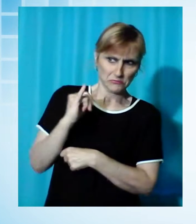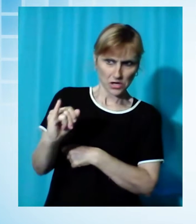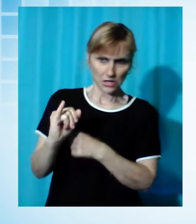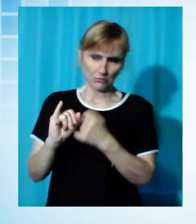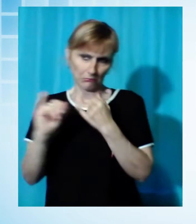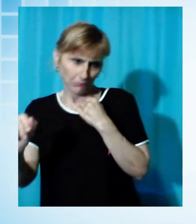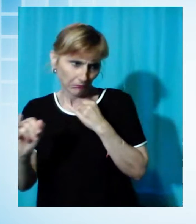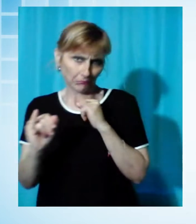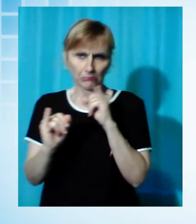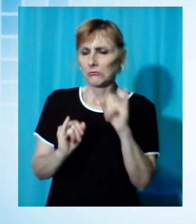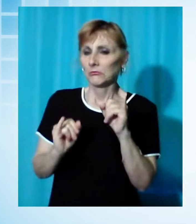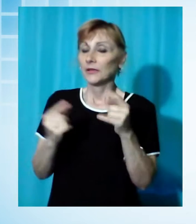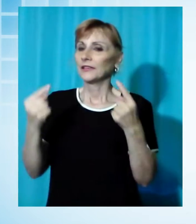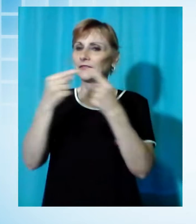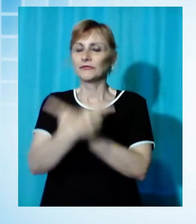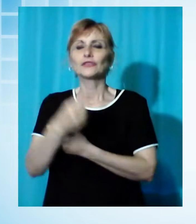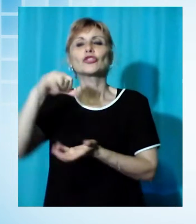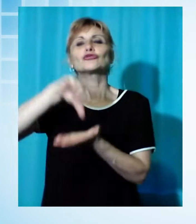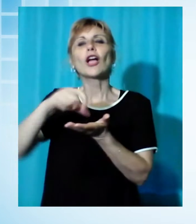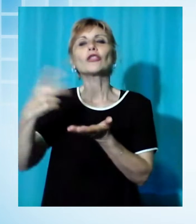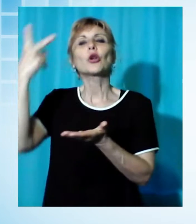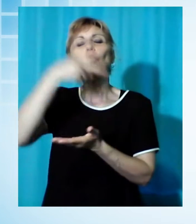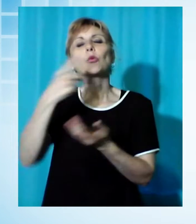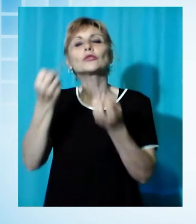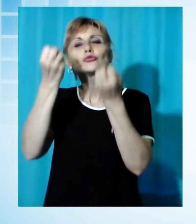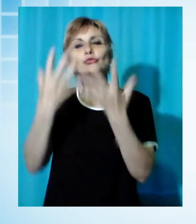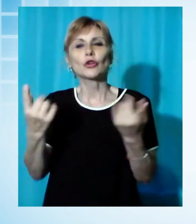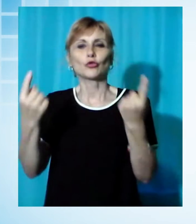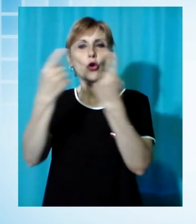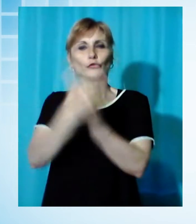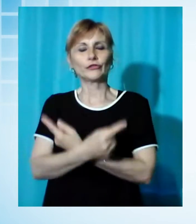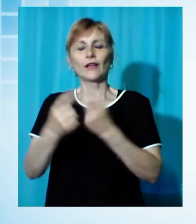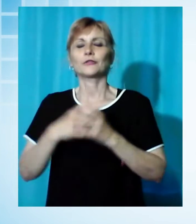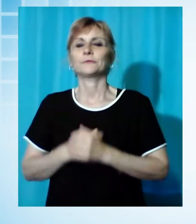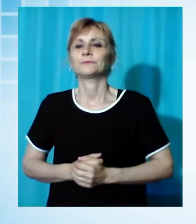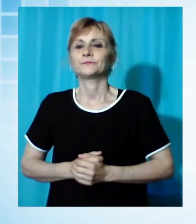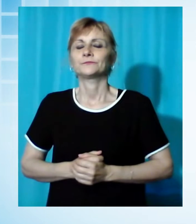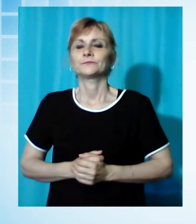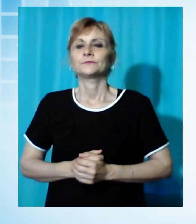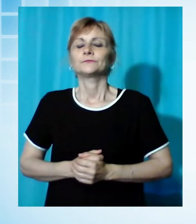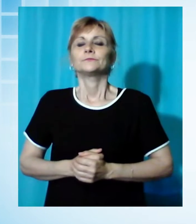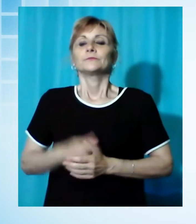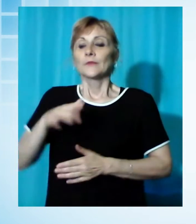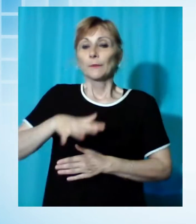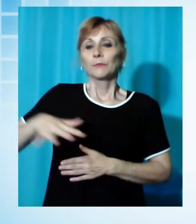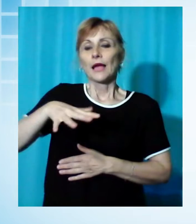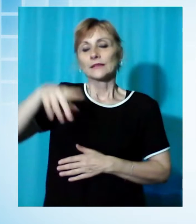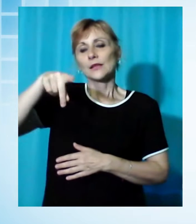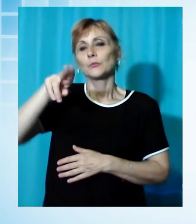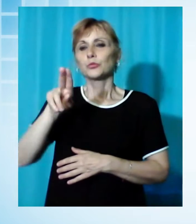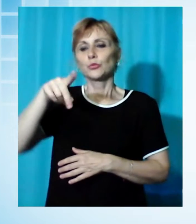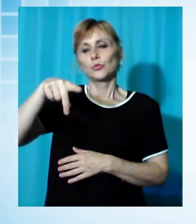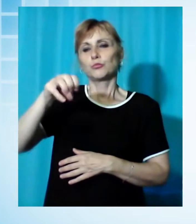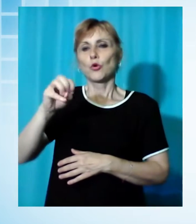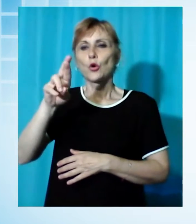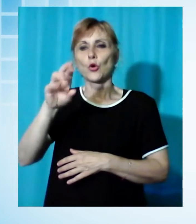Lucca è successo veramente il contrario. Momenti di grande gioia ed emozione in Piazza della Puporona, dove tutto lo